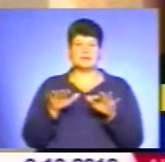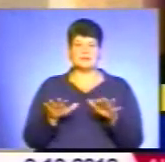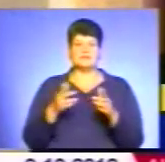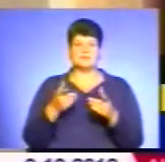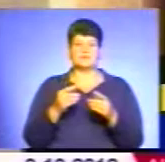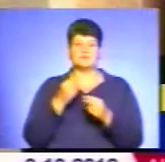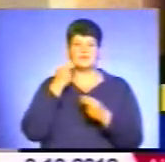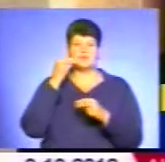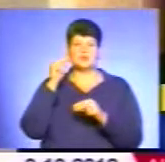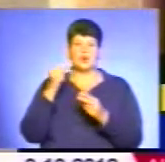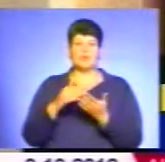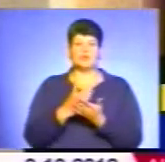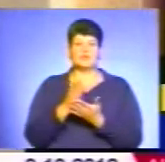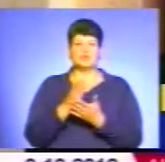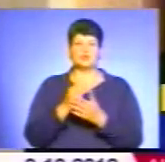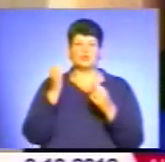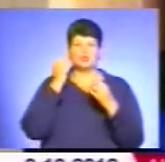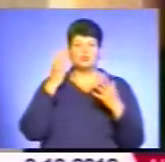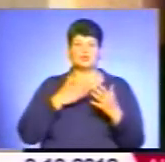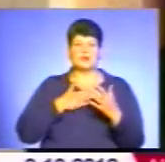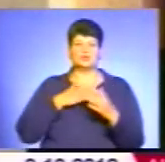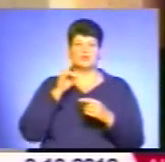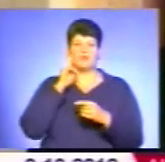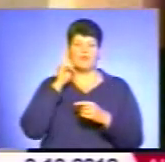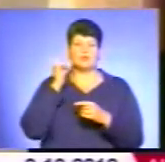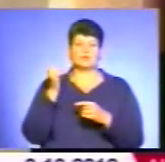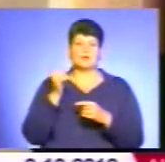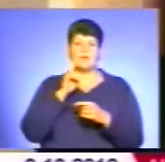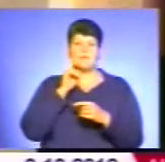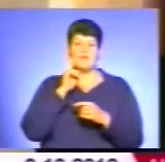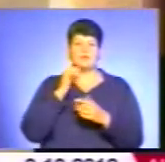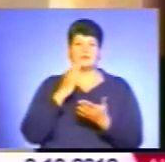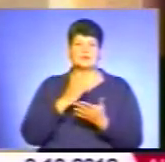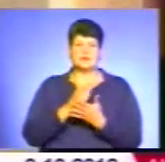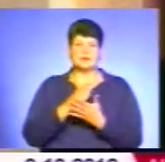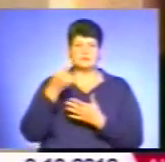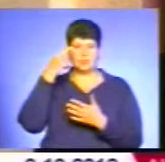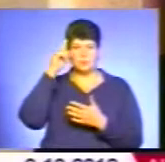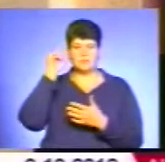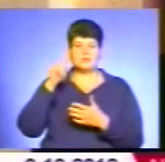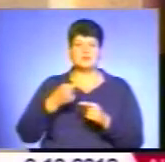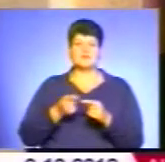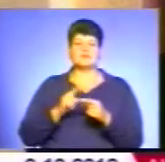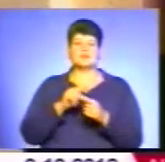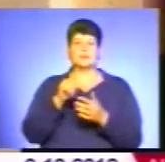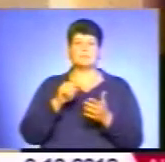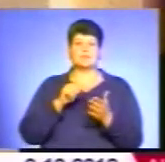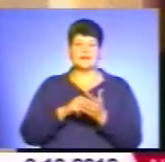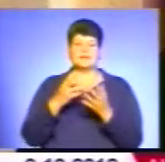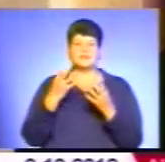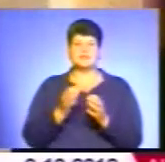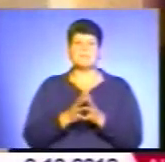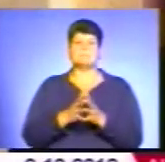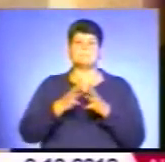все, політичну культуру нашої молоді. Молодь, де, скажімо так, обізнана в оцих всіх питаннях, він ще більше